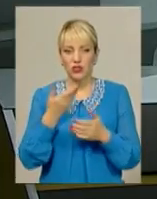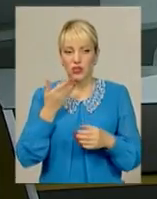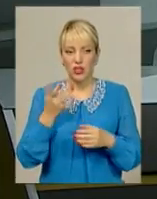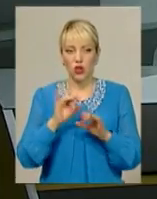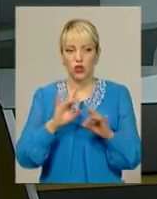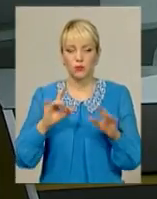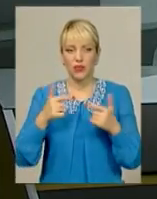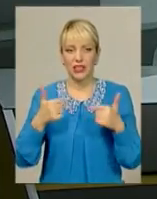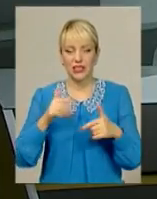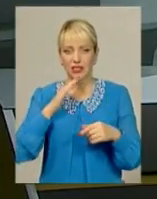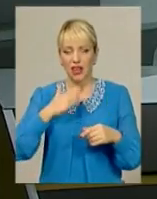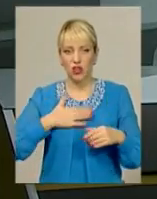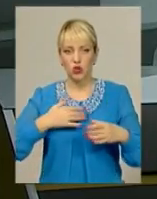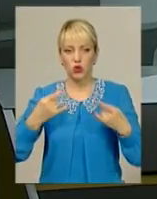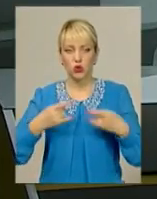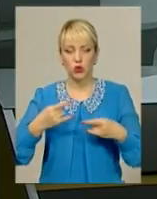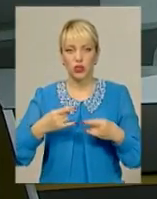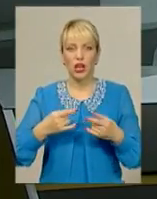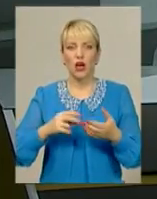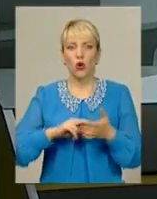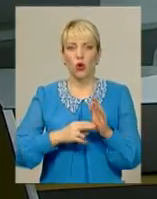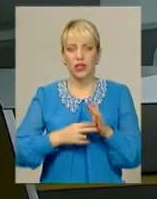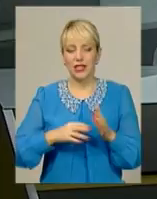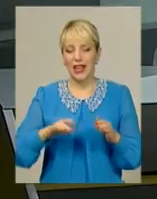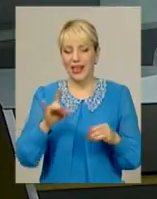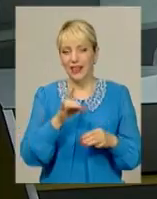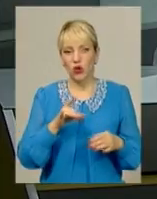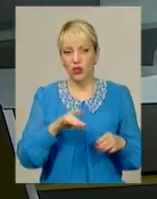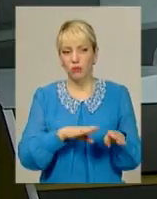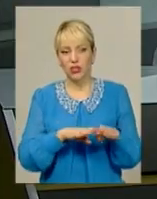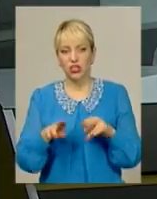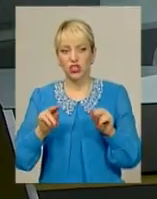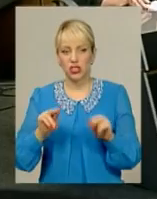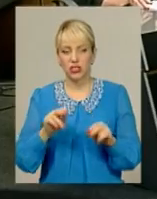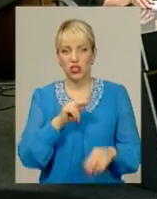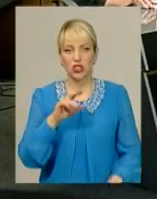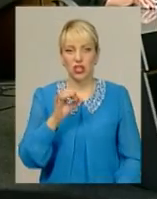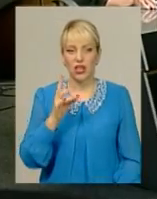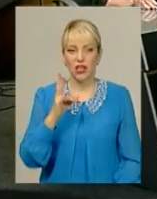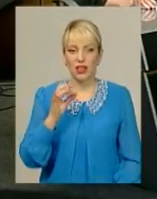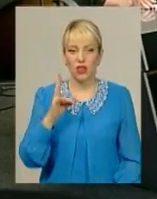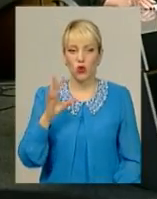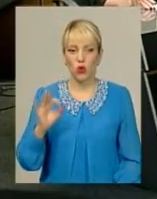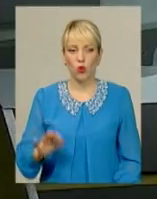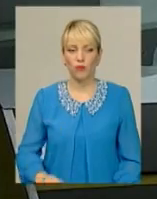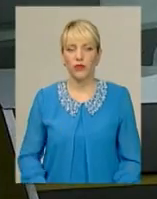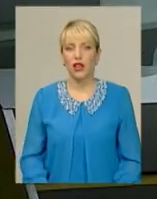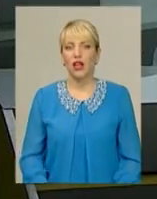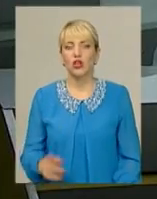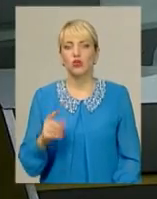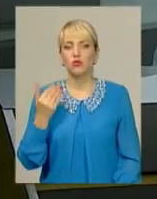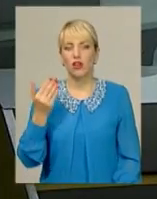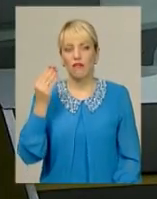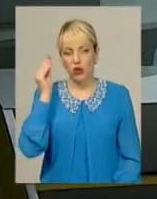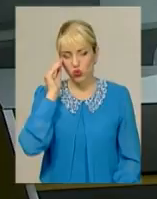нам розповість гість студії, координатор регіональної платформи «Руху Чесно» Олег Черненко. Вітаю вас. Доброго дня. Чому, на вашу думку,